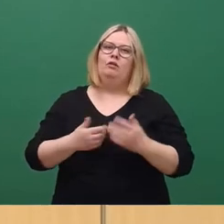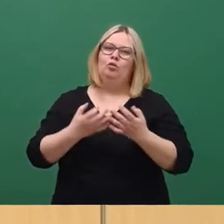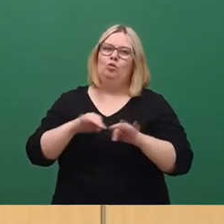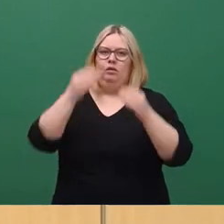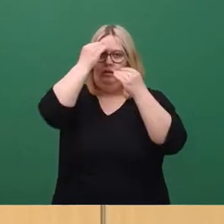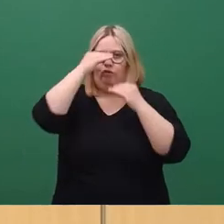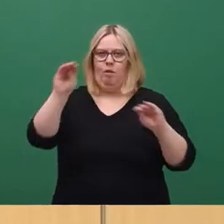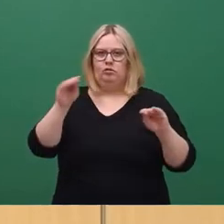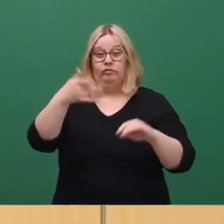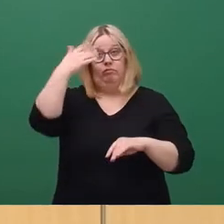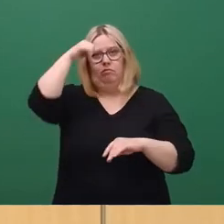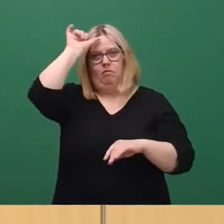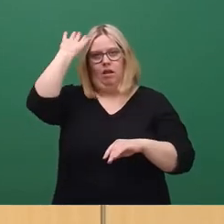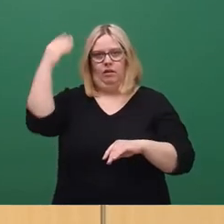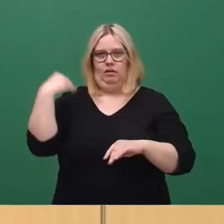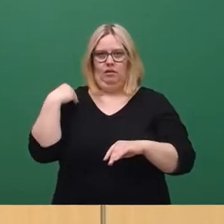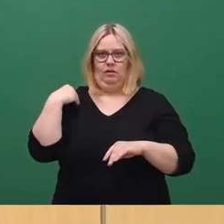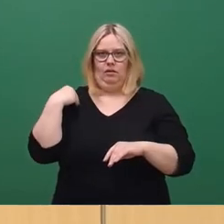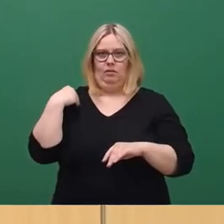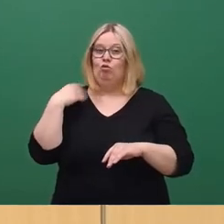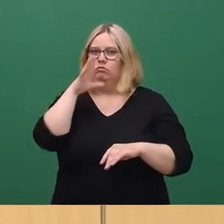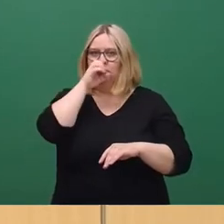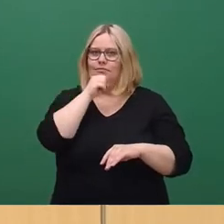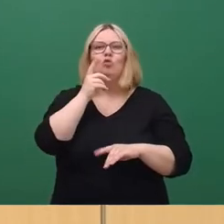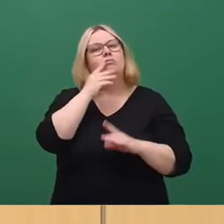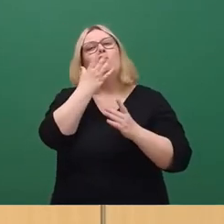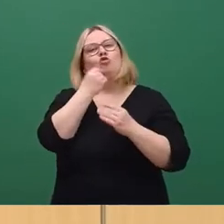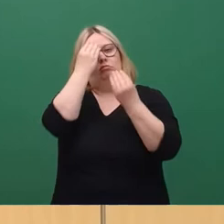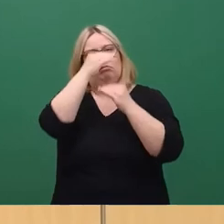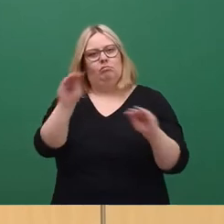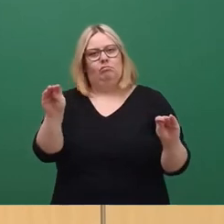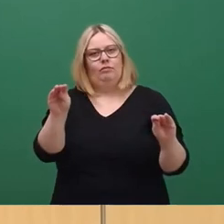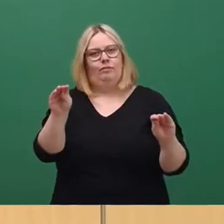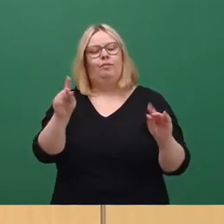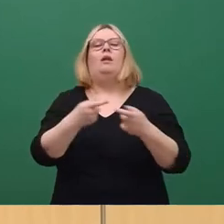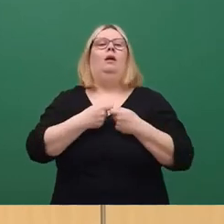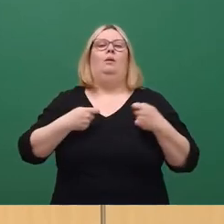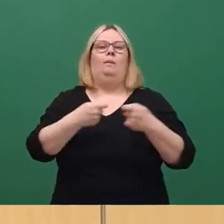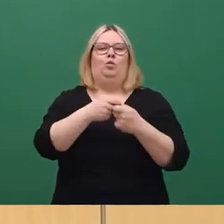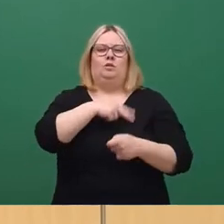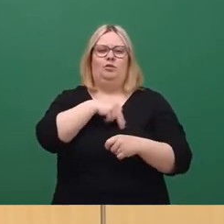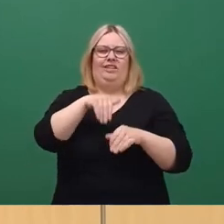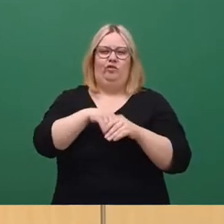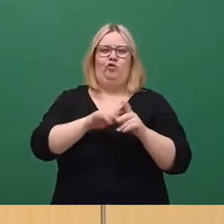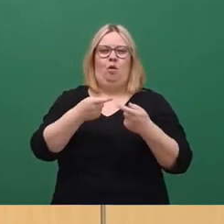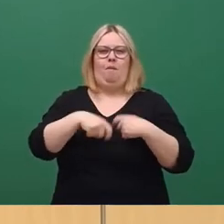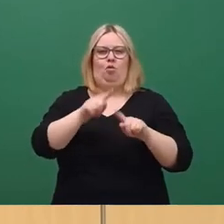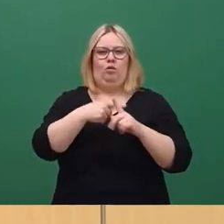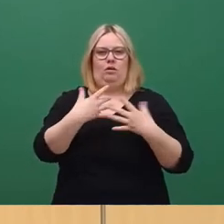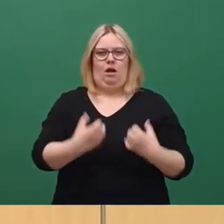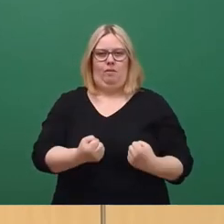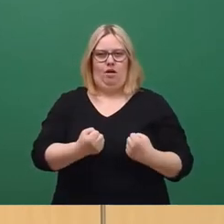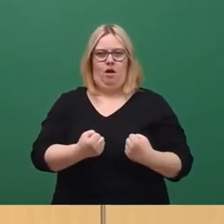die ich Ihnen an dieser Stelle nicht vorenthalten möchte. Das Bundesministerium des Innern für Bau und Heimat hat gerade